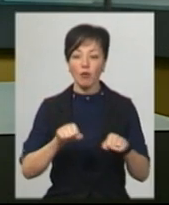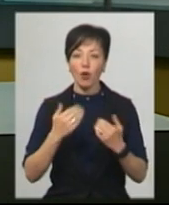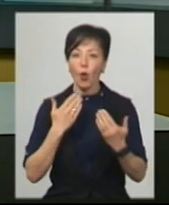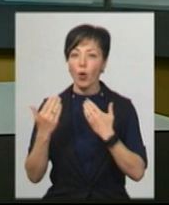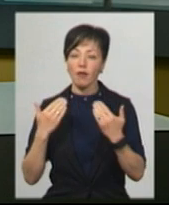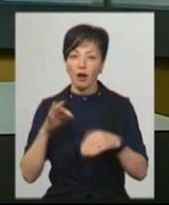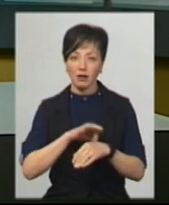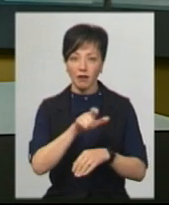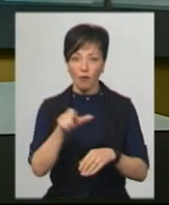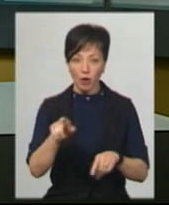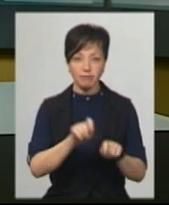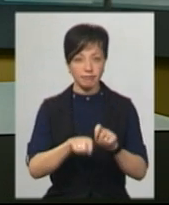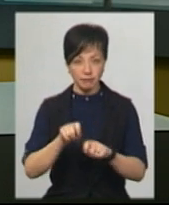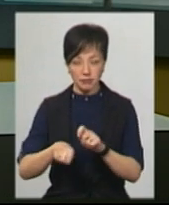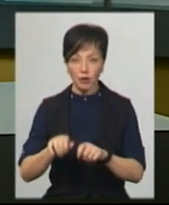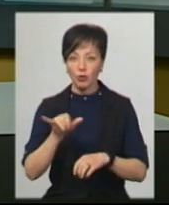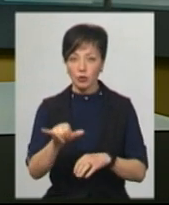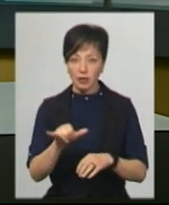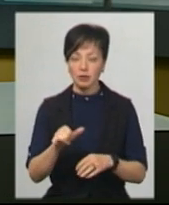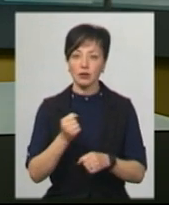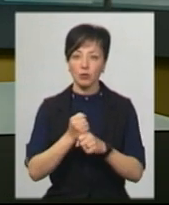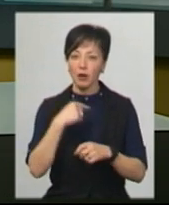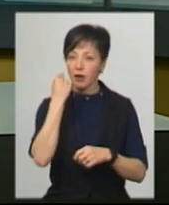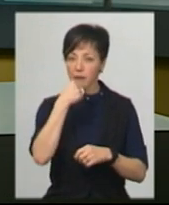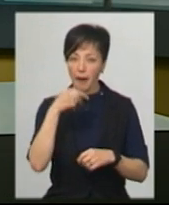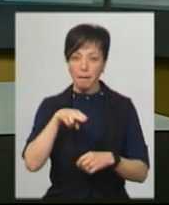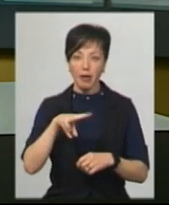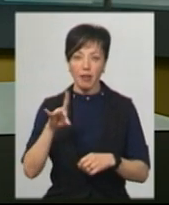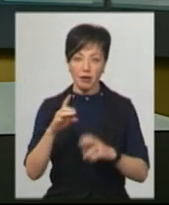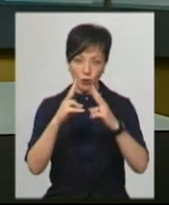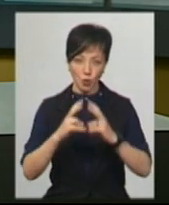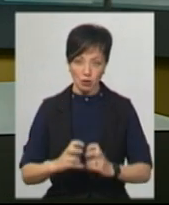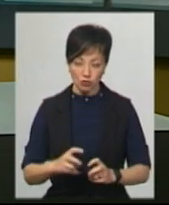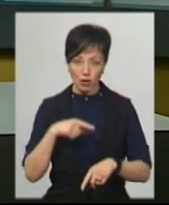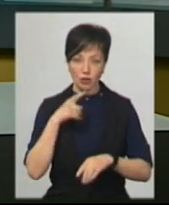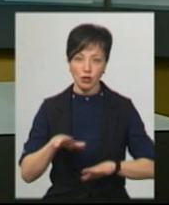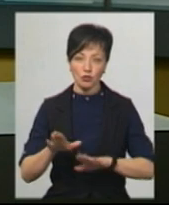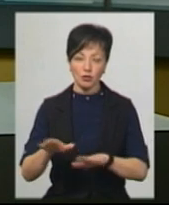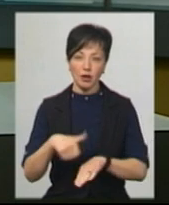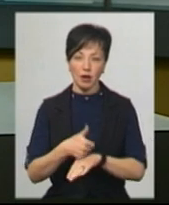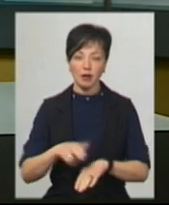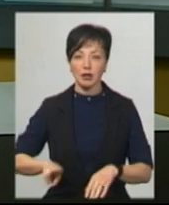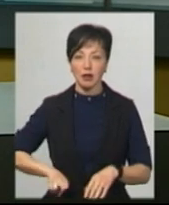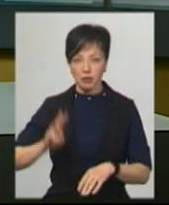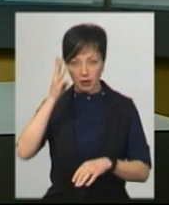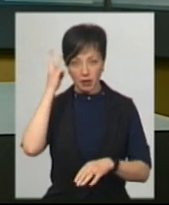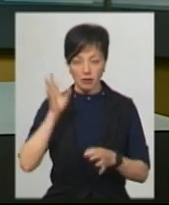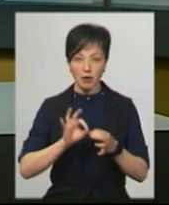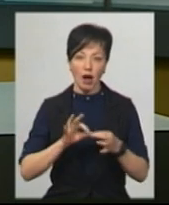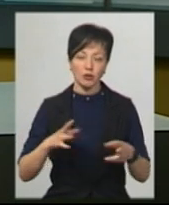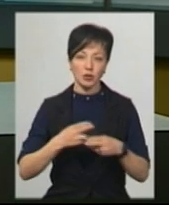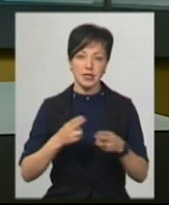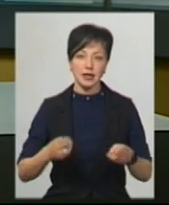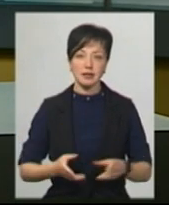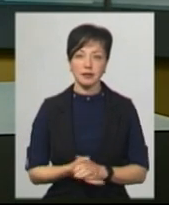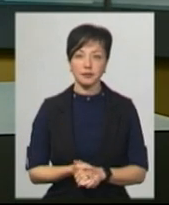контакти хворих відстежуються. У них відбирають зразки для ПЛР-дослідження, каже заступник генерального директора Хмельницької АЕС